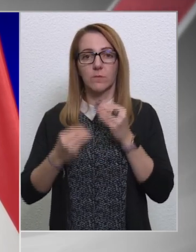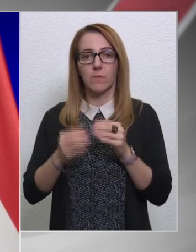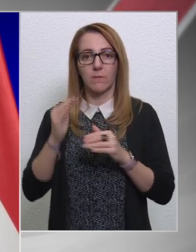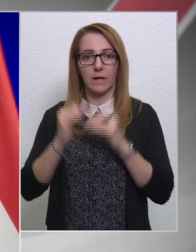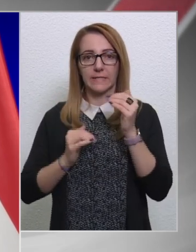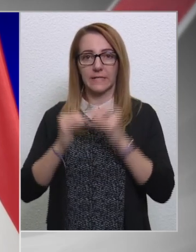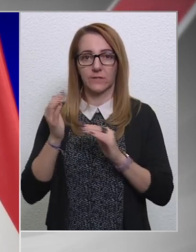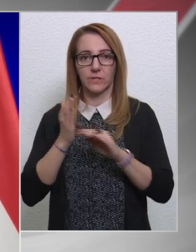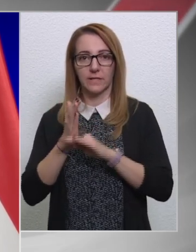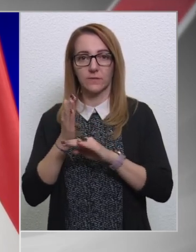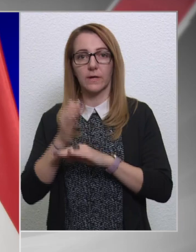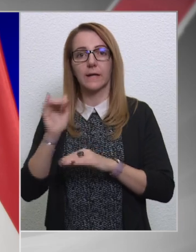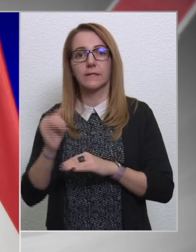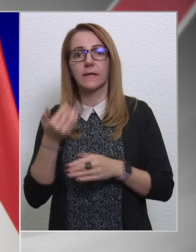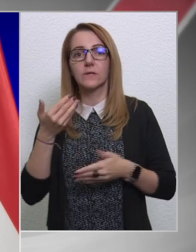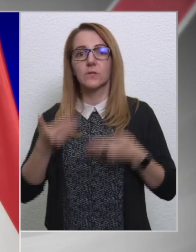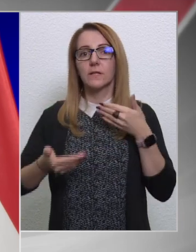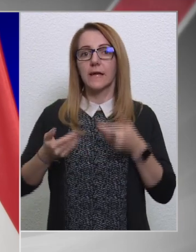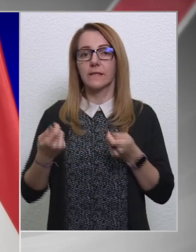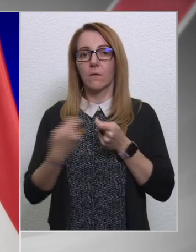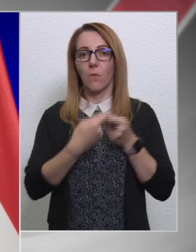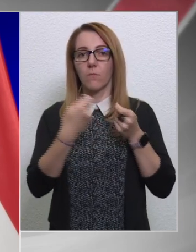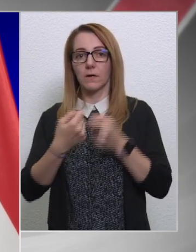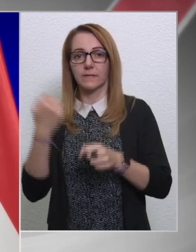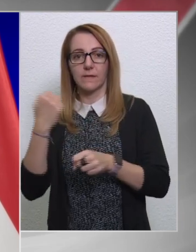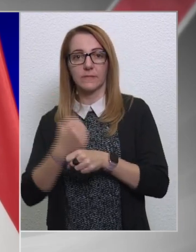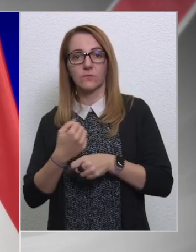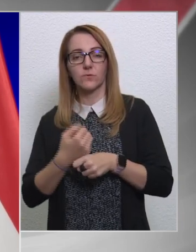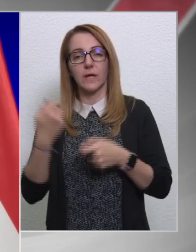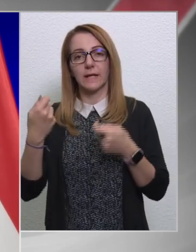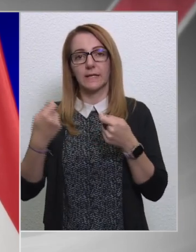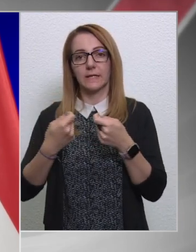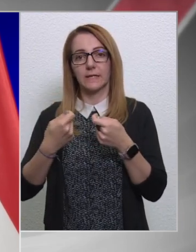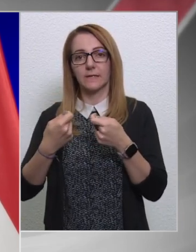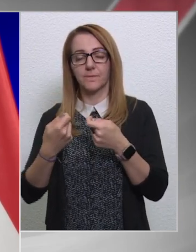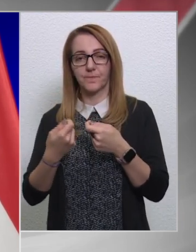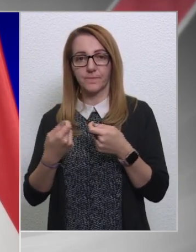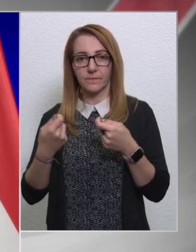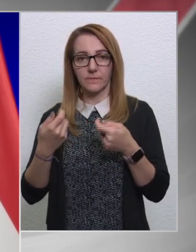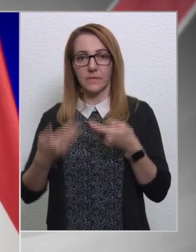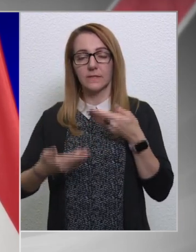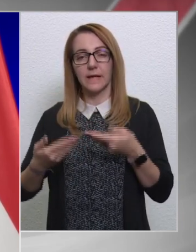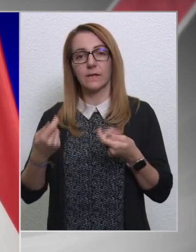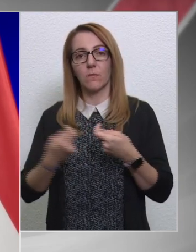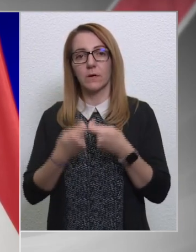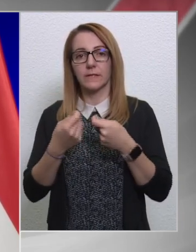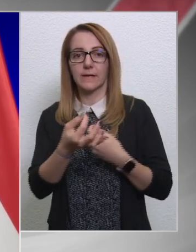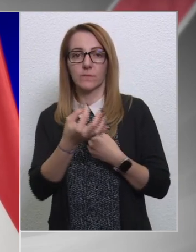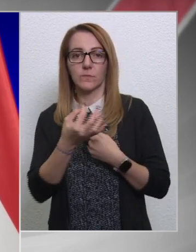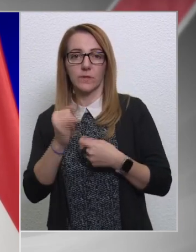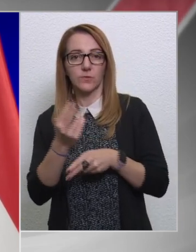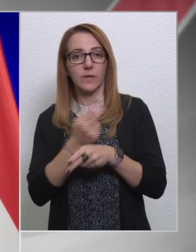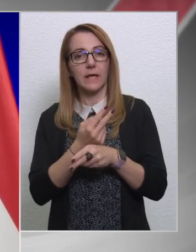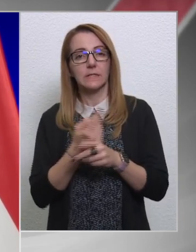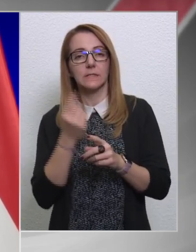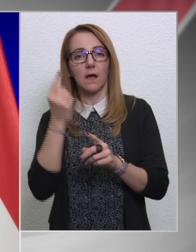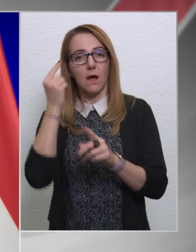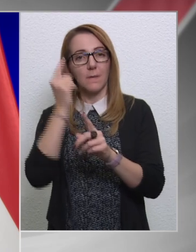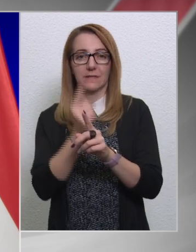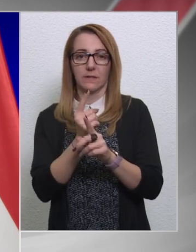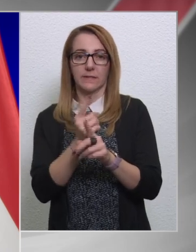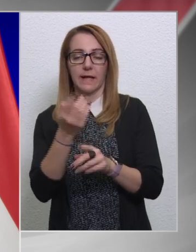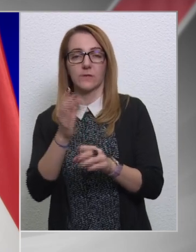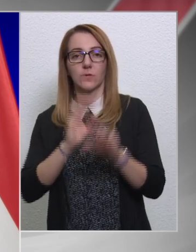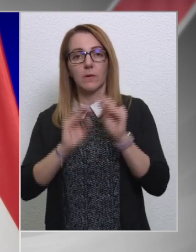szolgált, és a tárgyalópartnán, Bizottsági tárgyalópartnán én részéről is ugyanezt a mentalitást tapasztaltam, tehát nem voltak